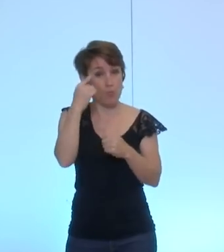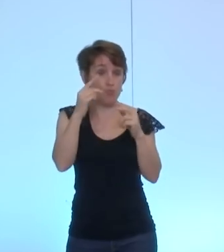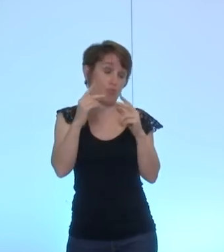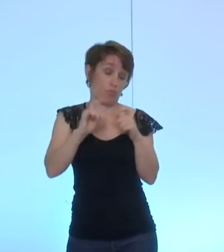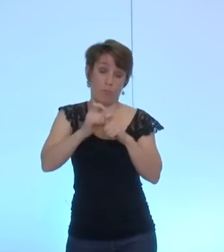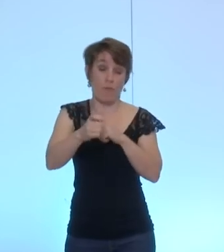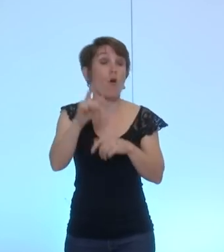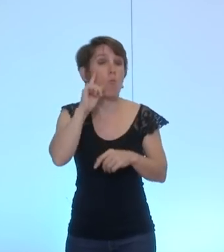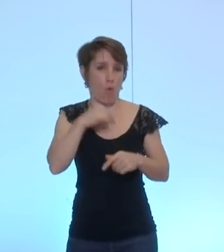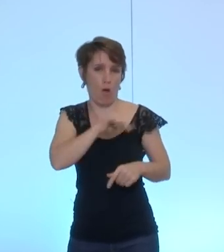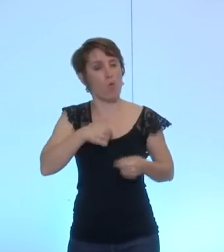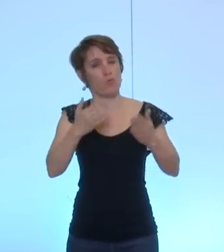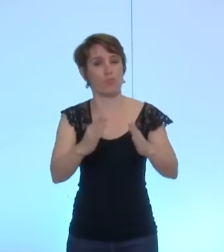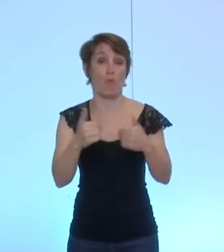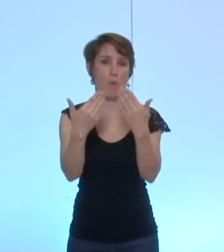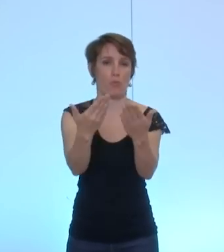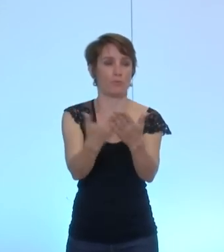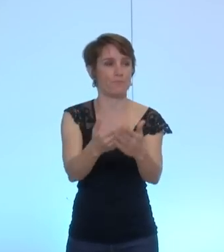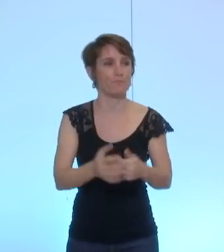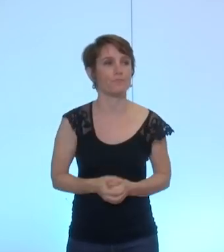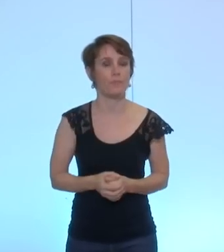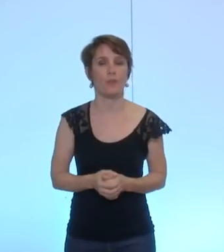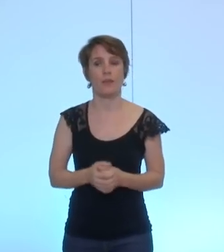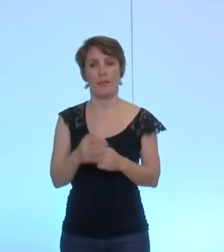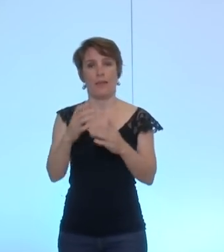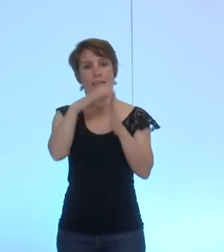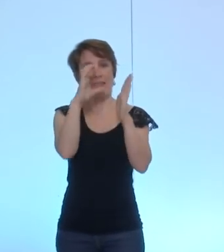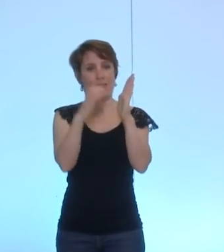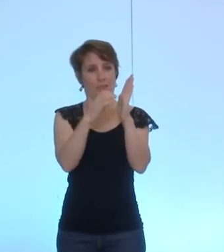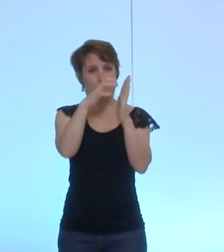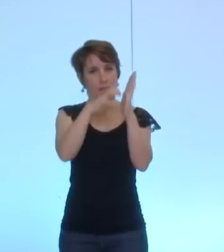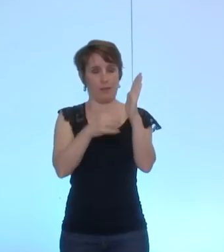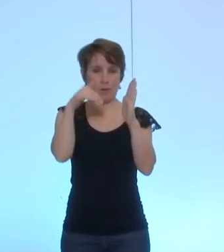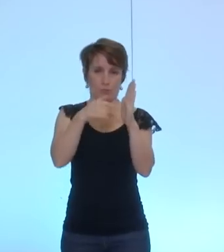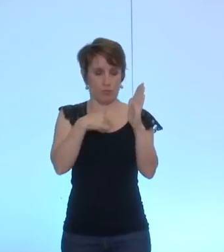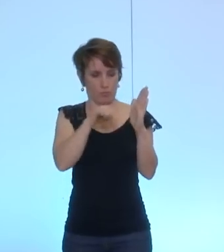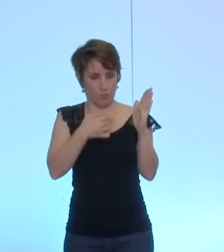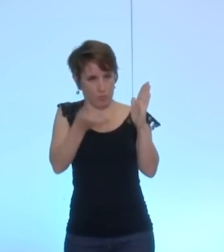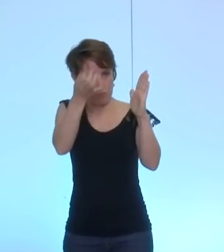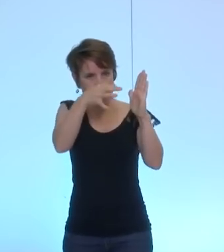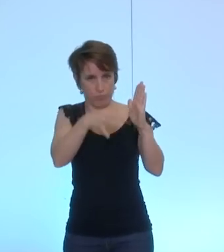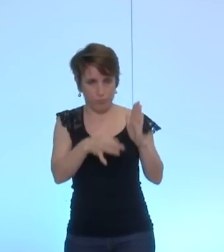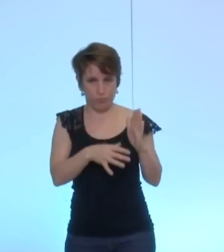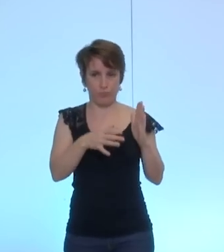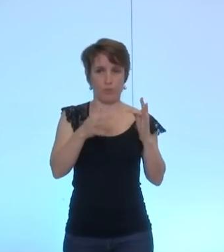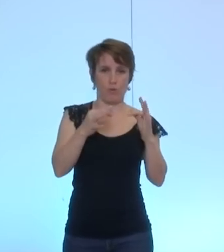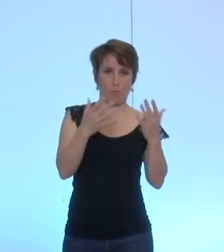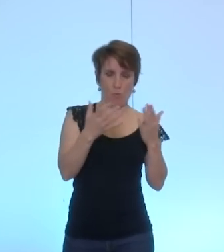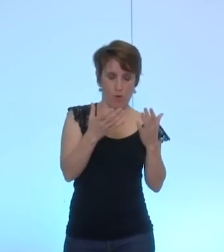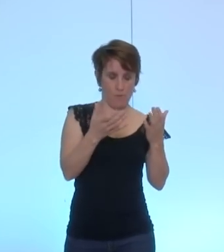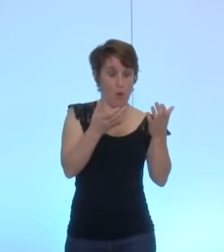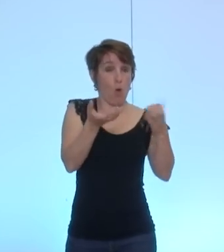Nous avons regroupé dans cette délibération les initiatives qui sont liées à la politique économique en matière d'innosation, c'est-à-dire les pôles de